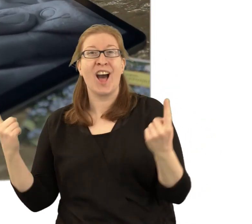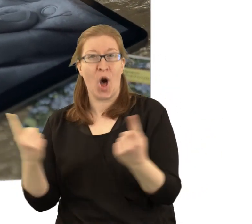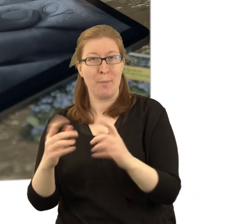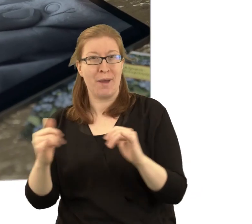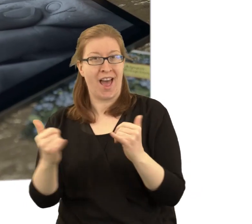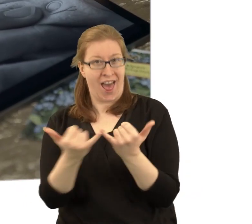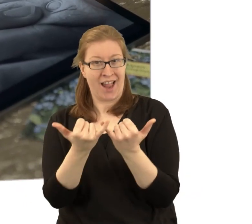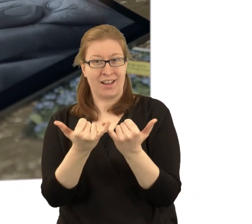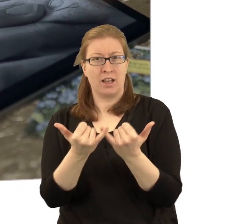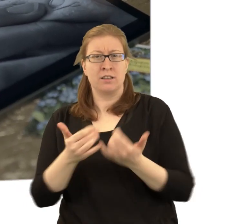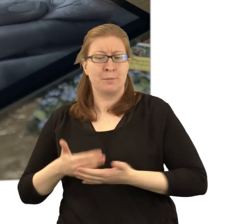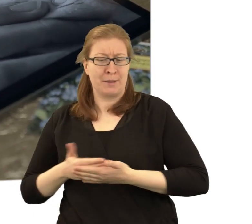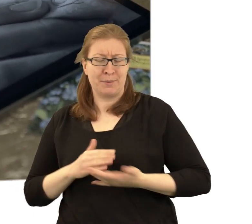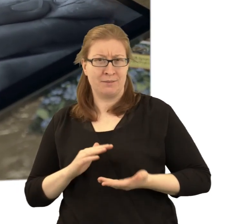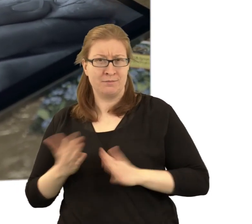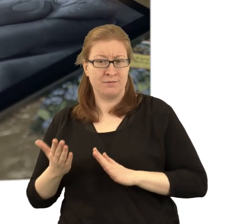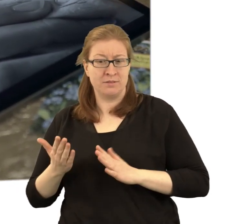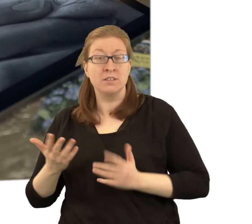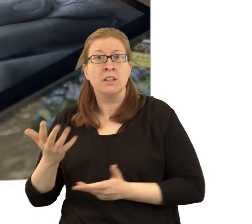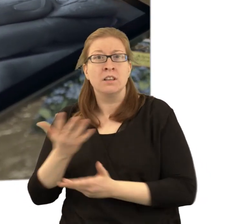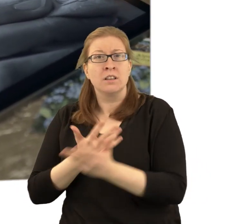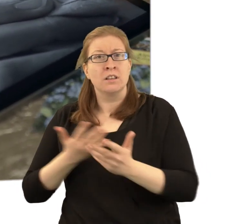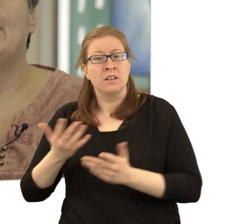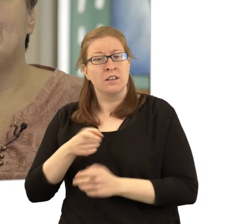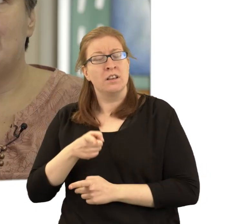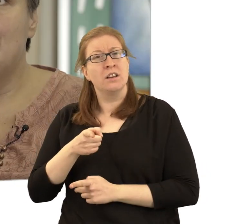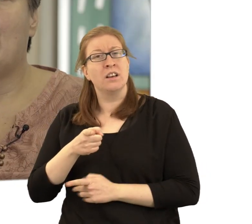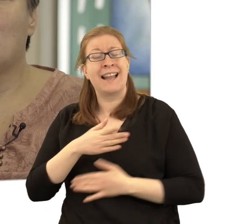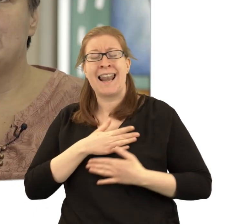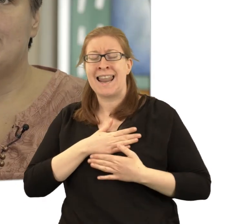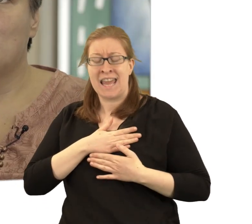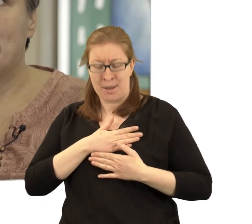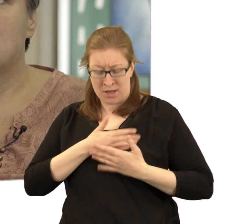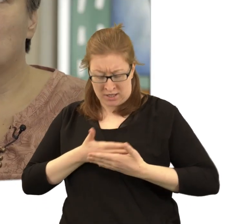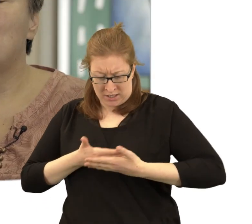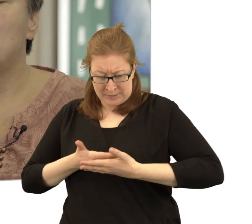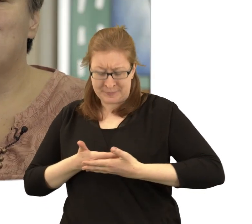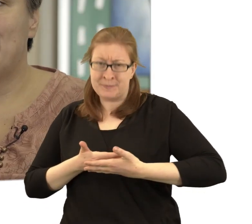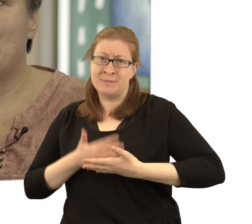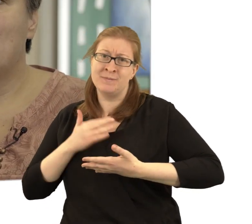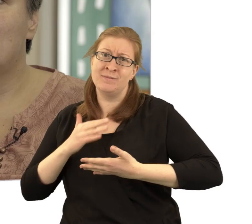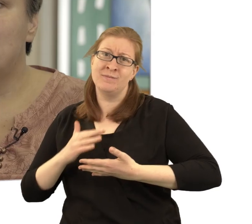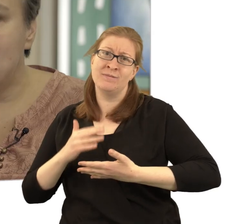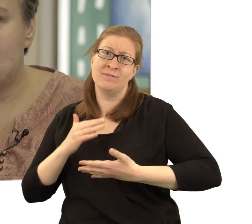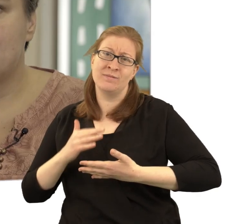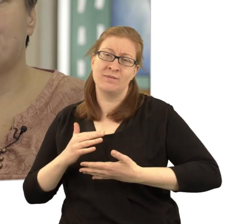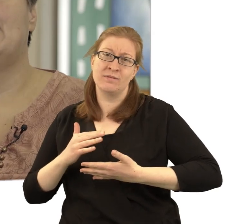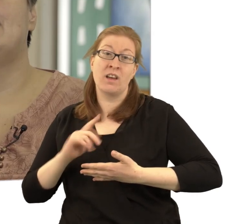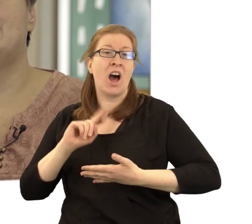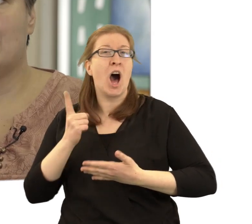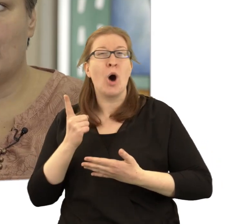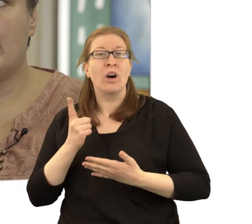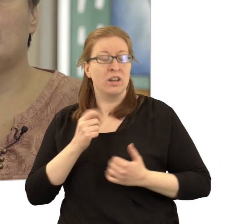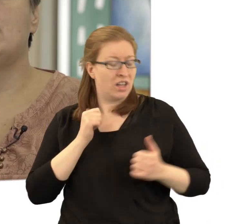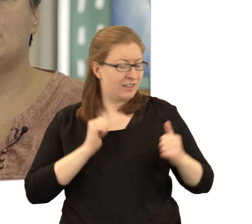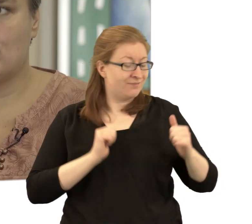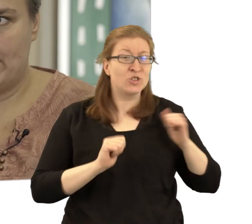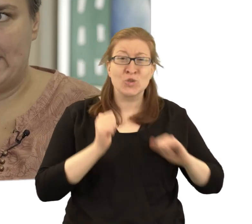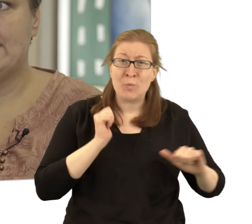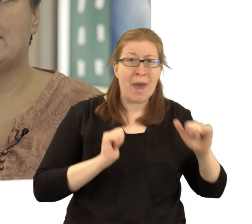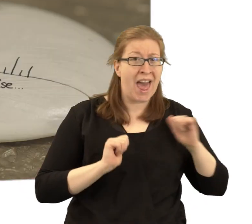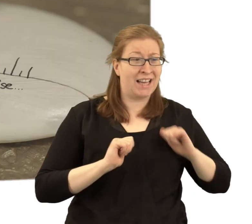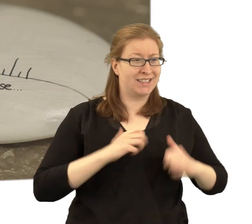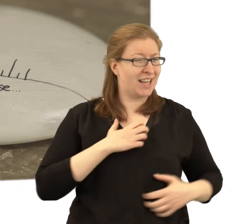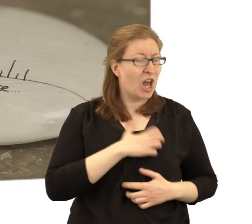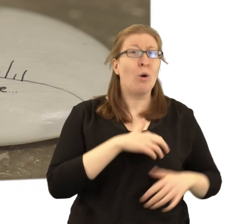viel Liebe. Diese Eltern lieben ihr Kind so sehr, weil diese Liebe auch in dem Moment so viel mehr wiegt, als die Trauer und der